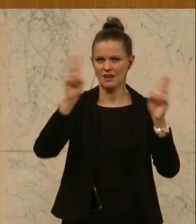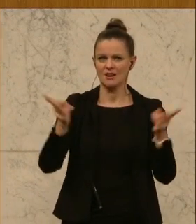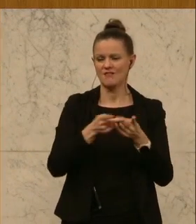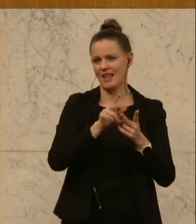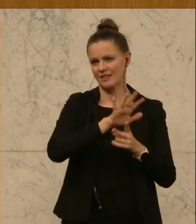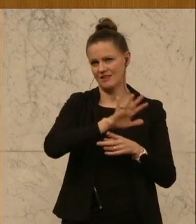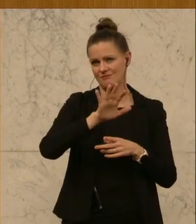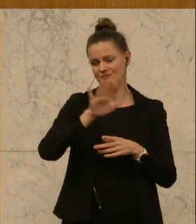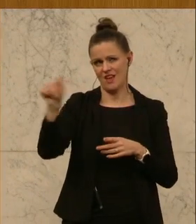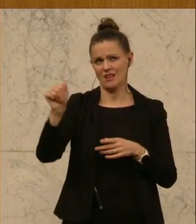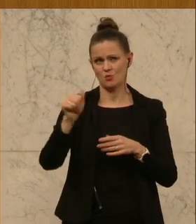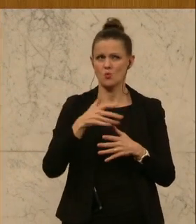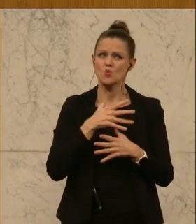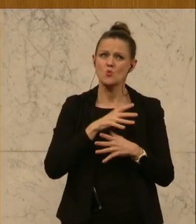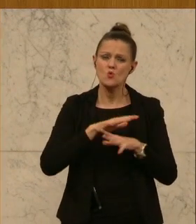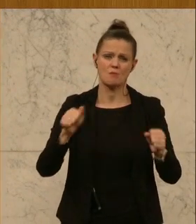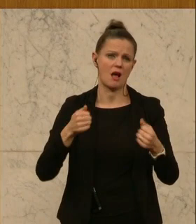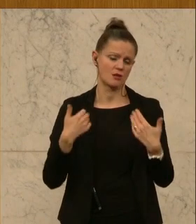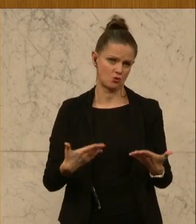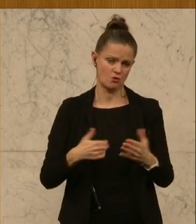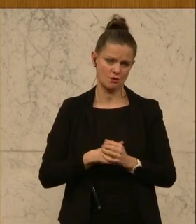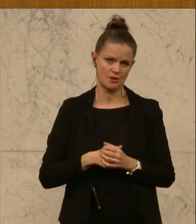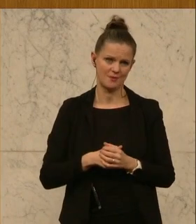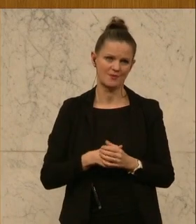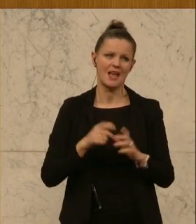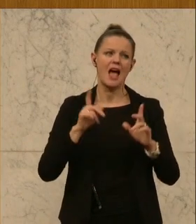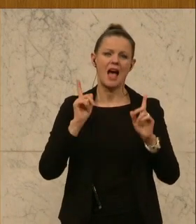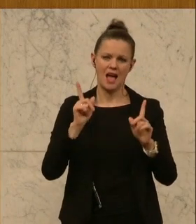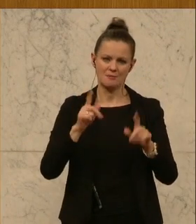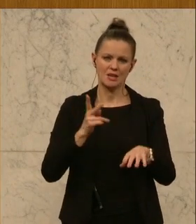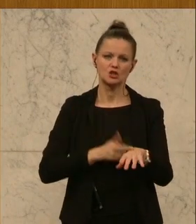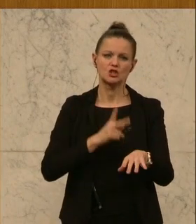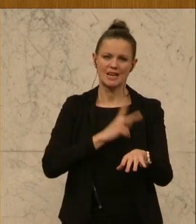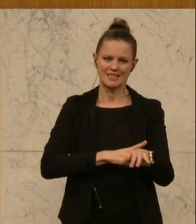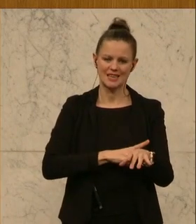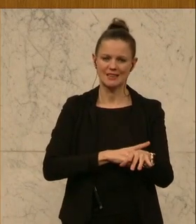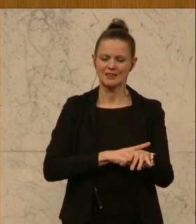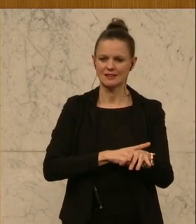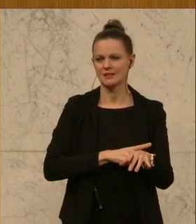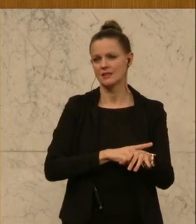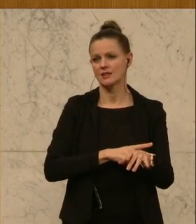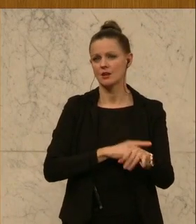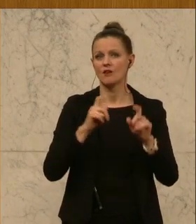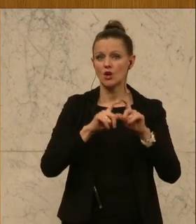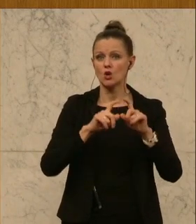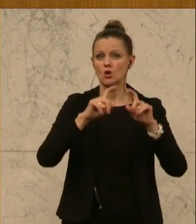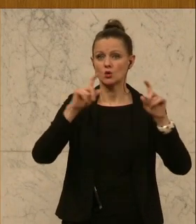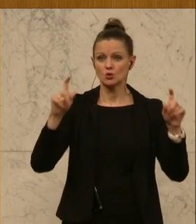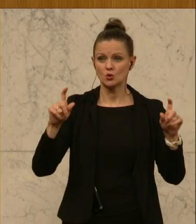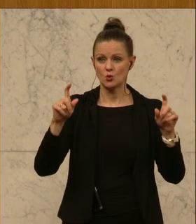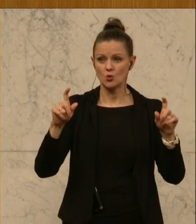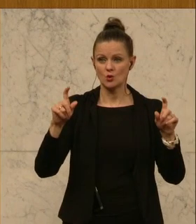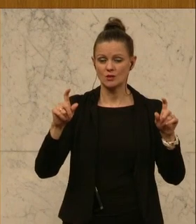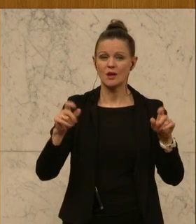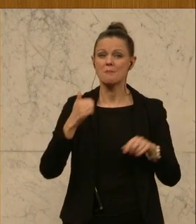praktiziert. Es haben Staaten, nämlich Staaten als Schuldner und Private